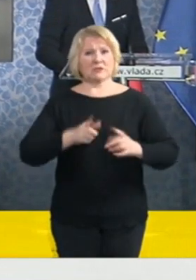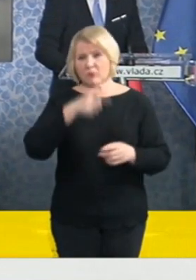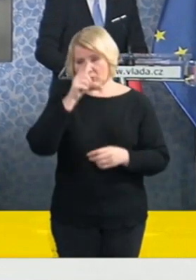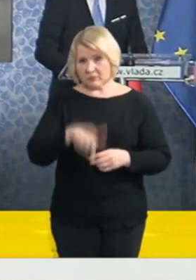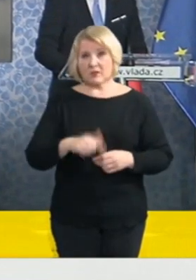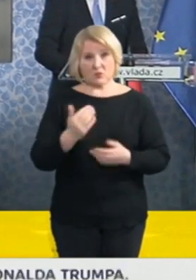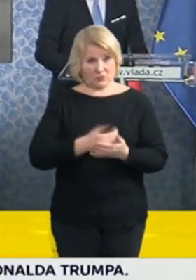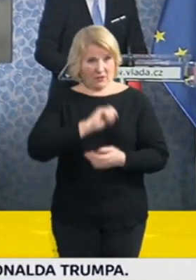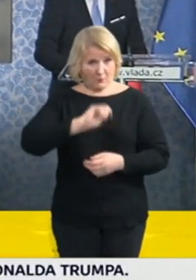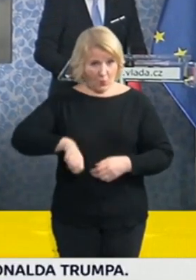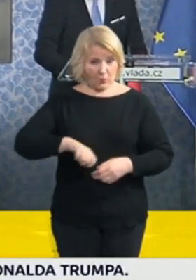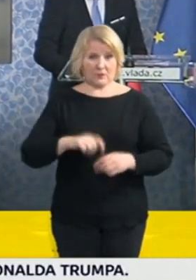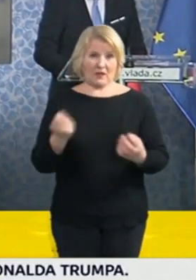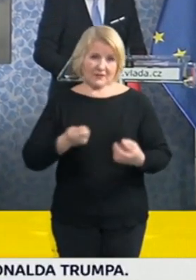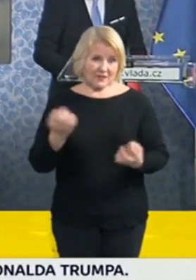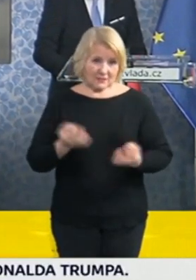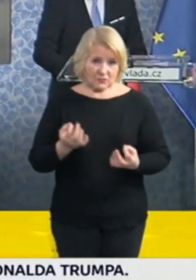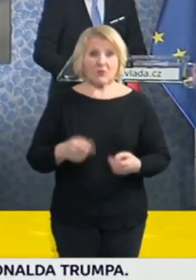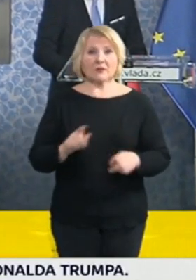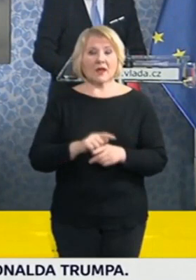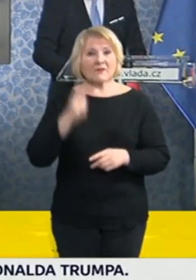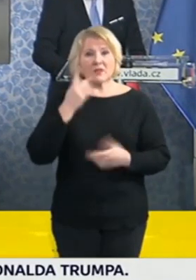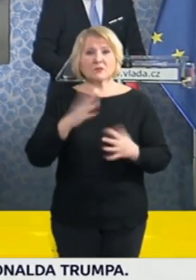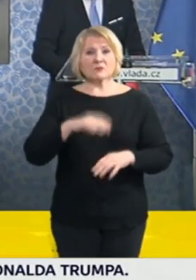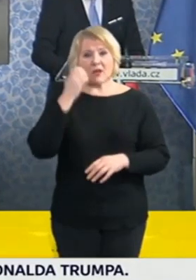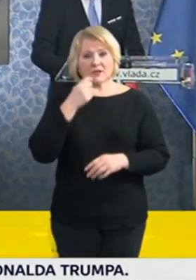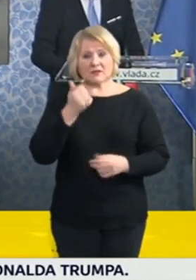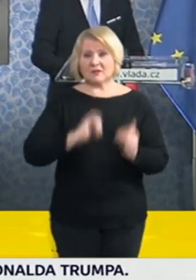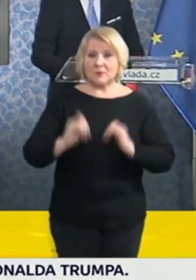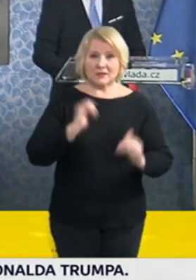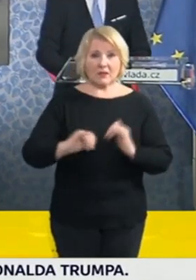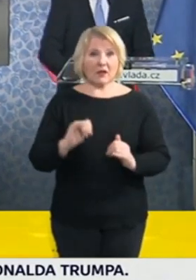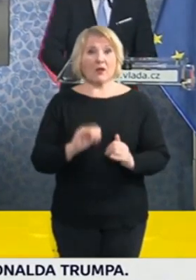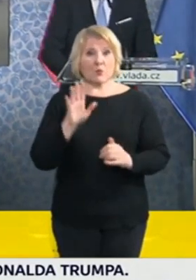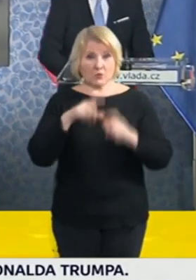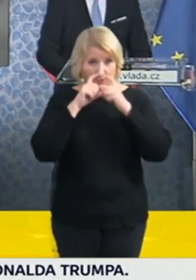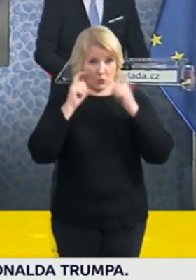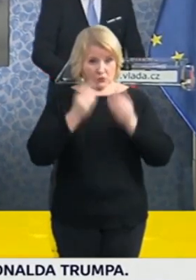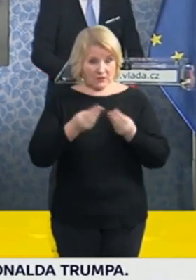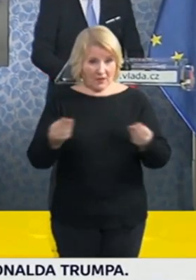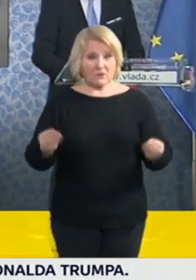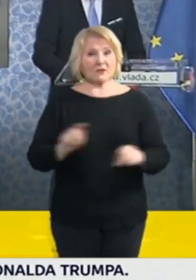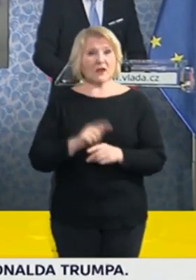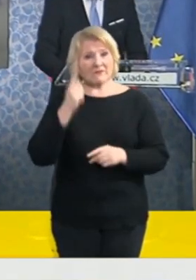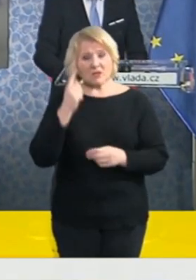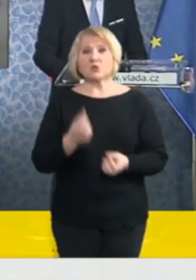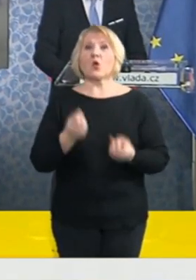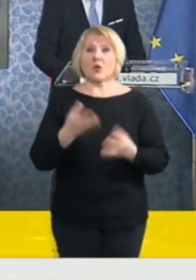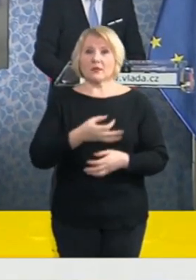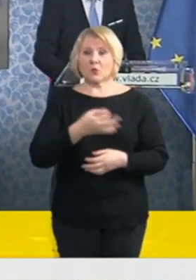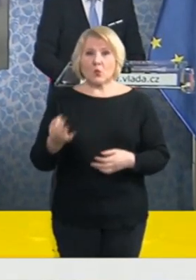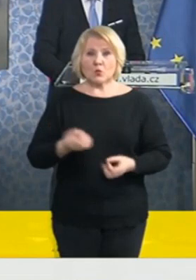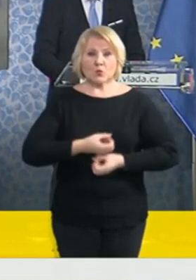mě zajímala ta distribuce roušek pro lidi v motné nouze, jestli můžete zhruba nastínit, kolik roušek půjde do oběhu přes